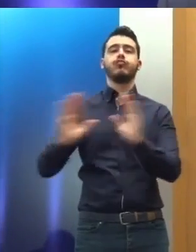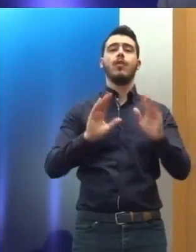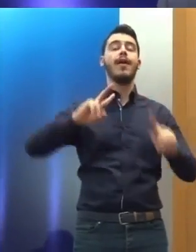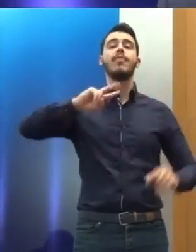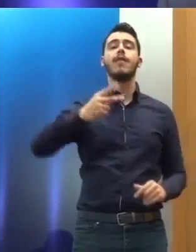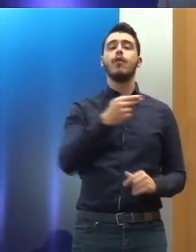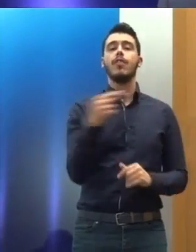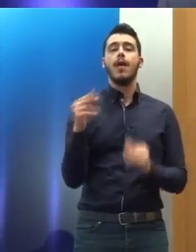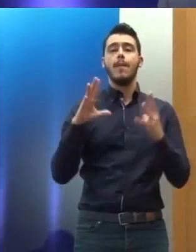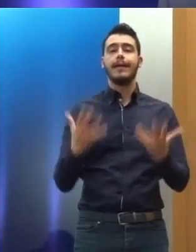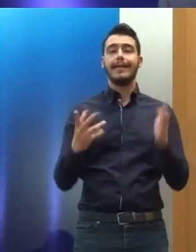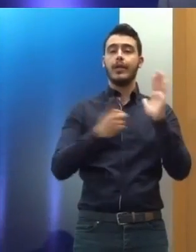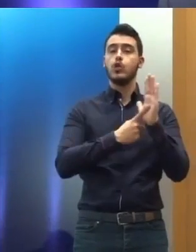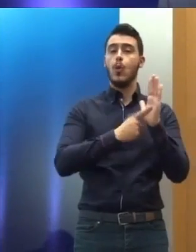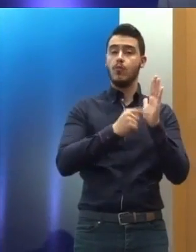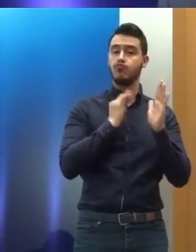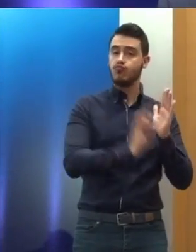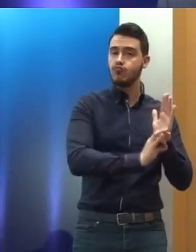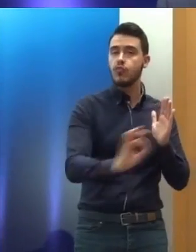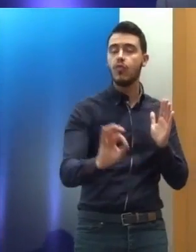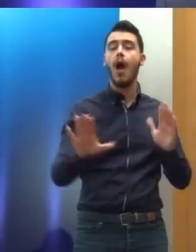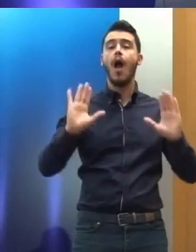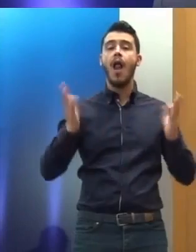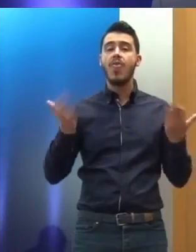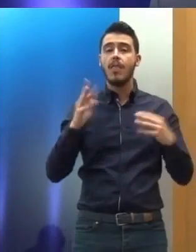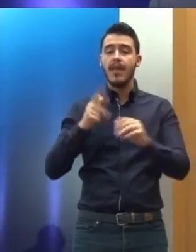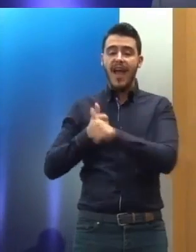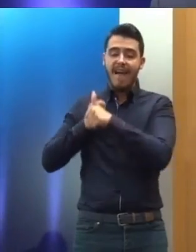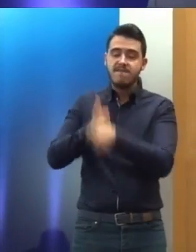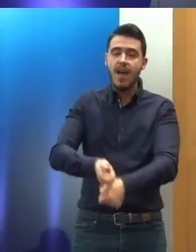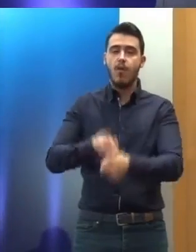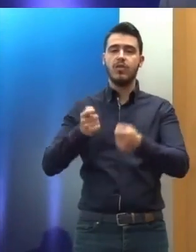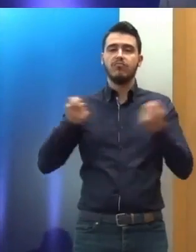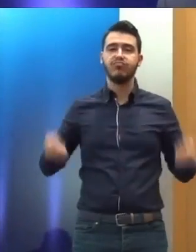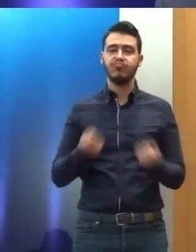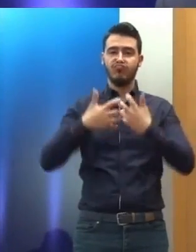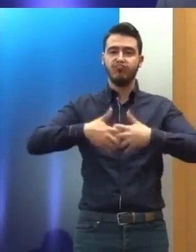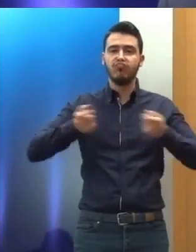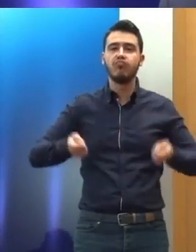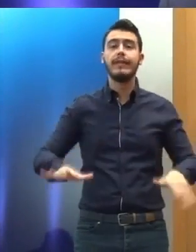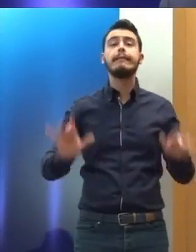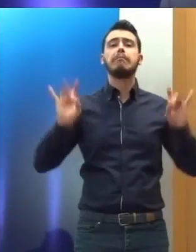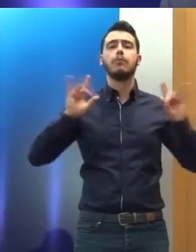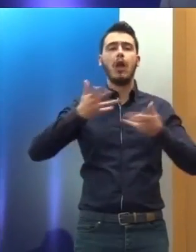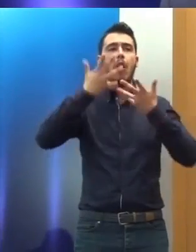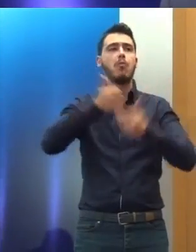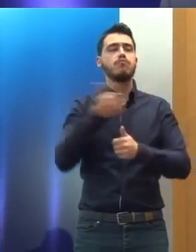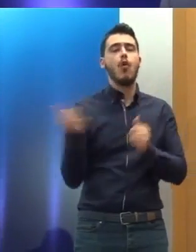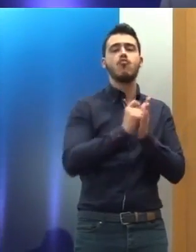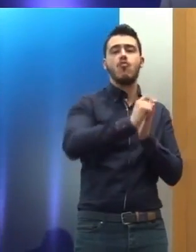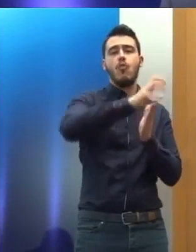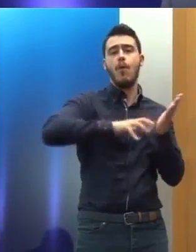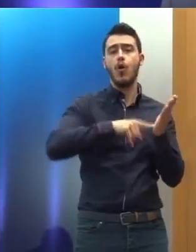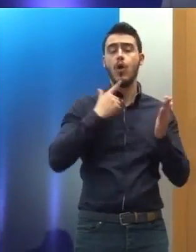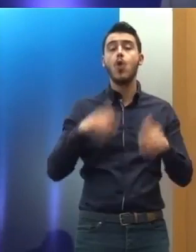νομοθεσία μας είναι καλή. Δεν υπάρχει όμως επαρκής υλοποίηση της νομοθεσίας. Και κυρίως δεν υπάρχουν οι